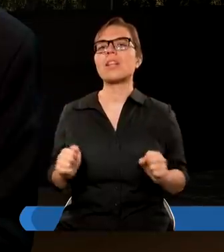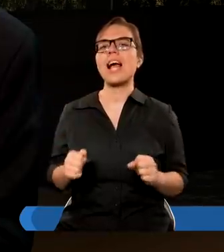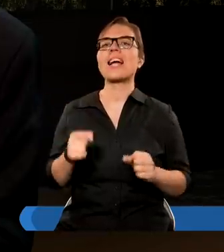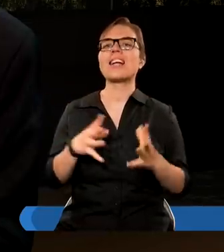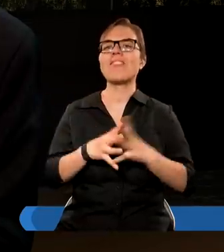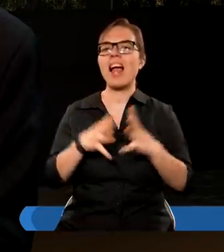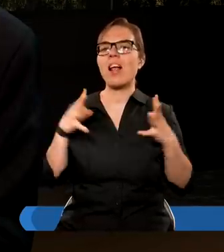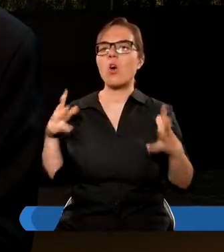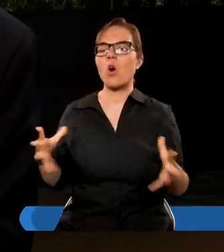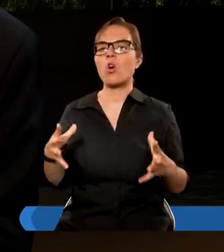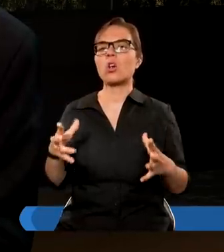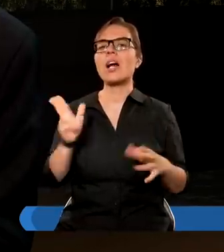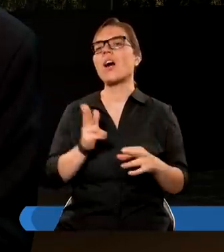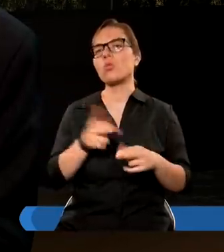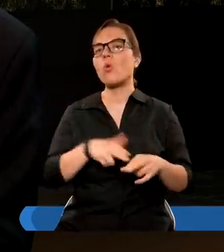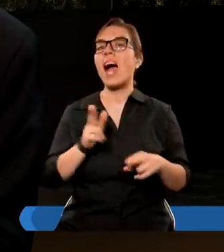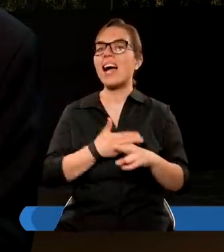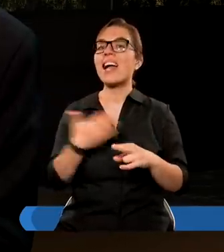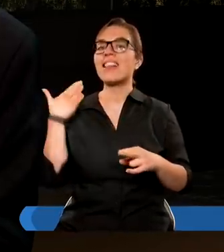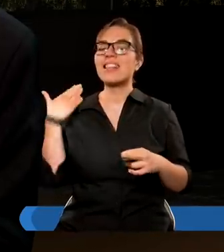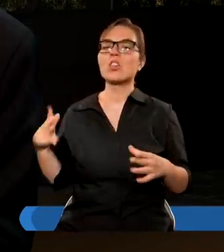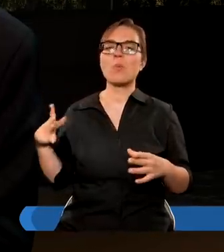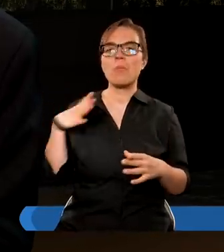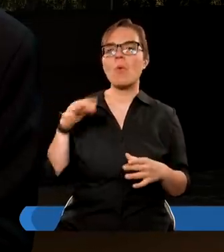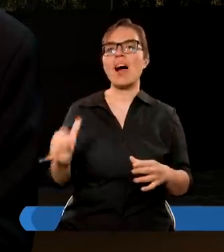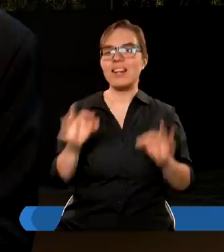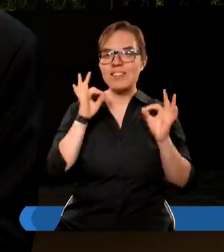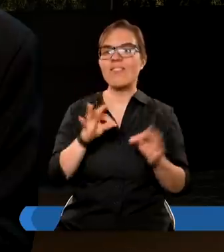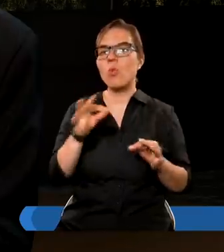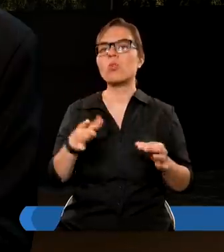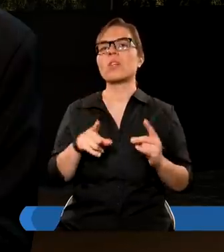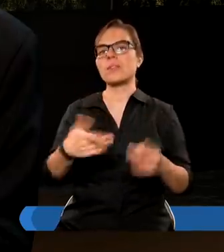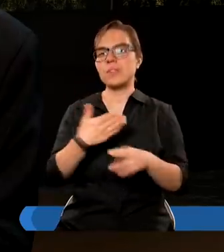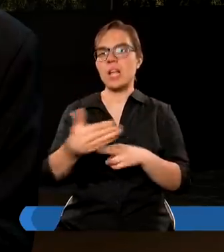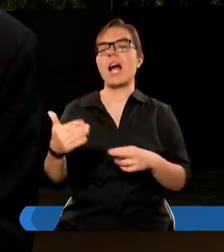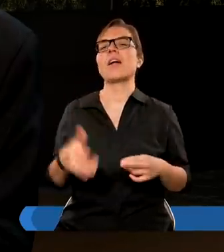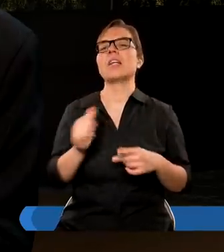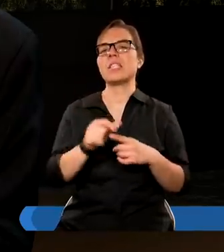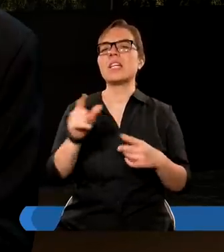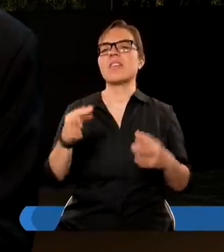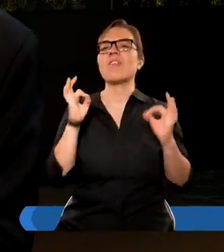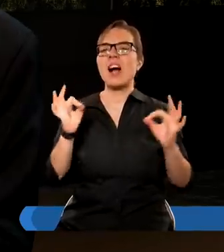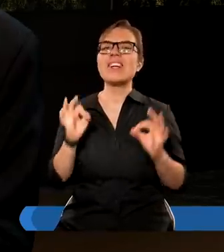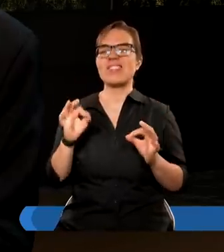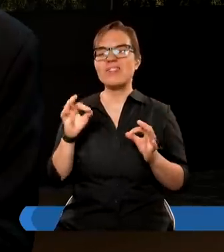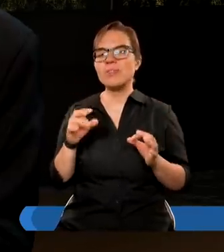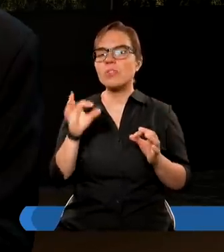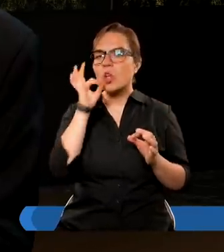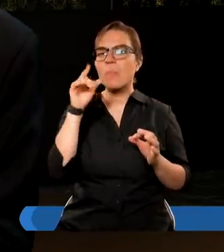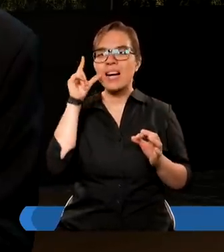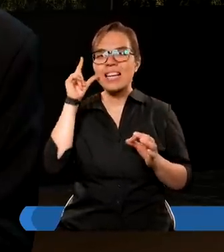wielkości, która kiedyś była i że funkcjonowała i wydawała się, że jest nośnikiem bardzo dobrych idei.